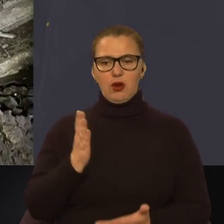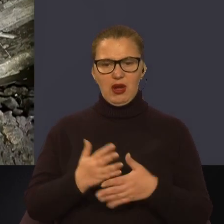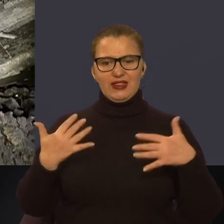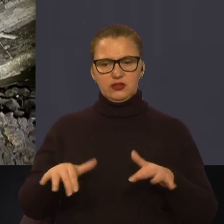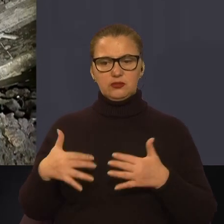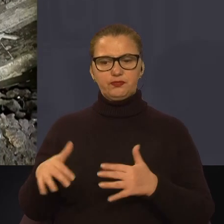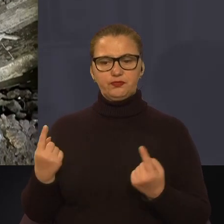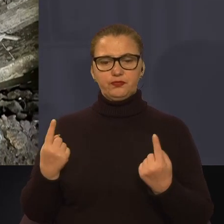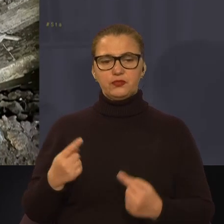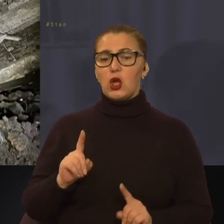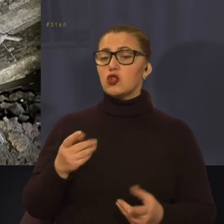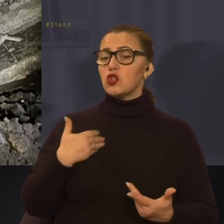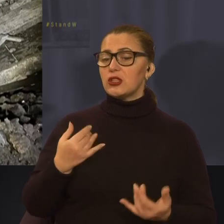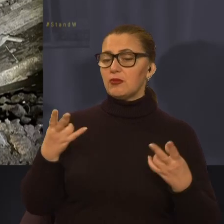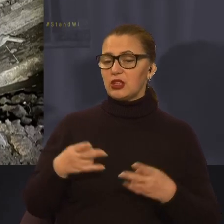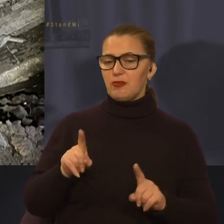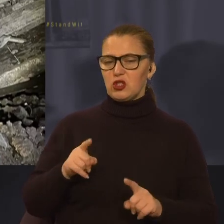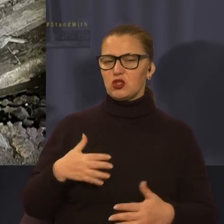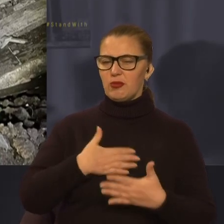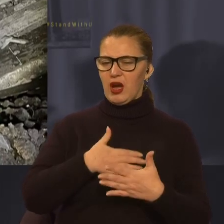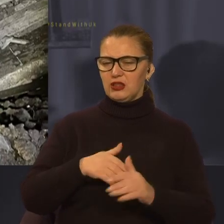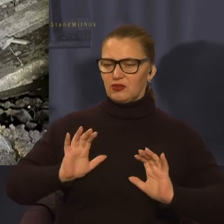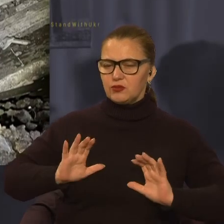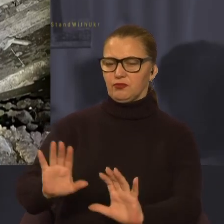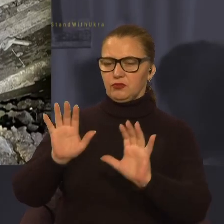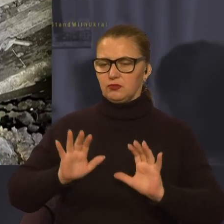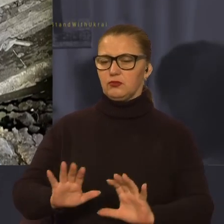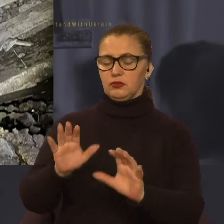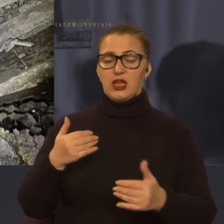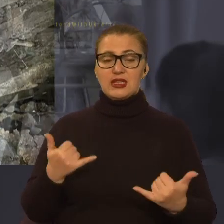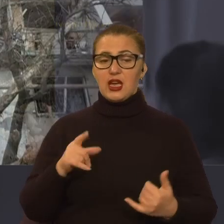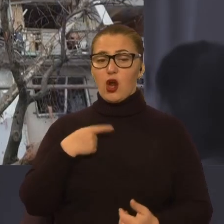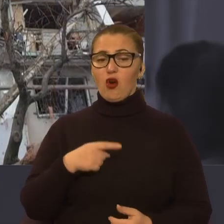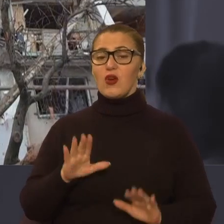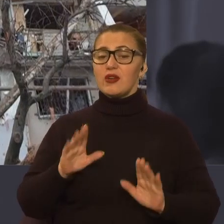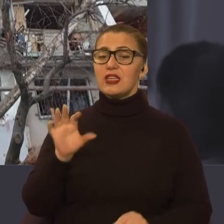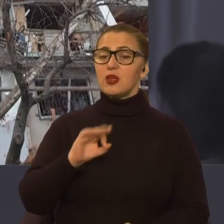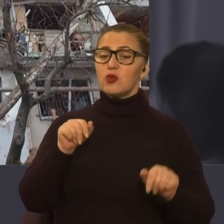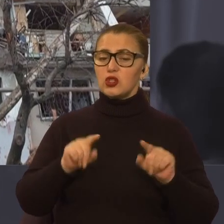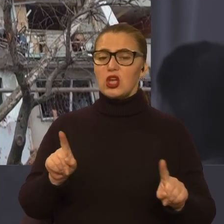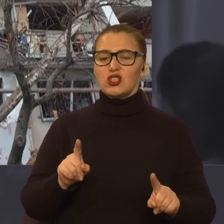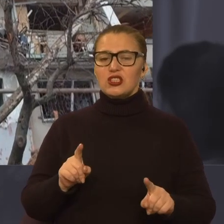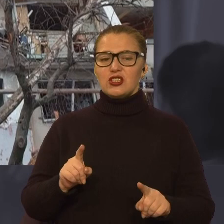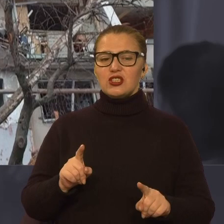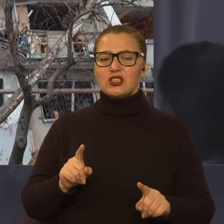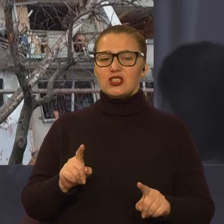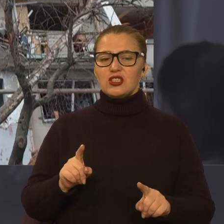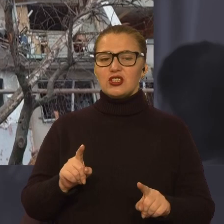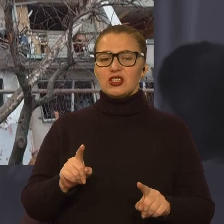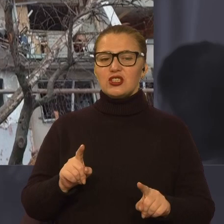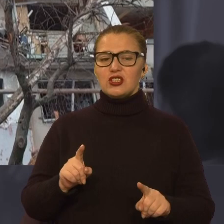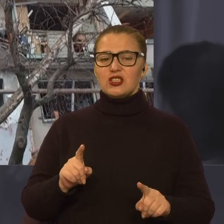потрібно нам для того, щоб ефективно їх відкидати назад? Зрозуміло, ми зараз говоримо тільки про ті речі, які не нашкодять нашим військовим.